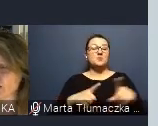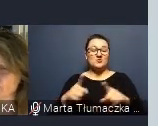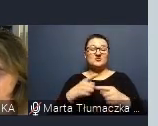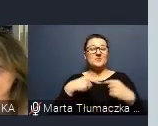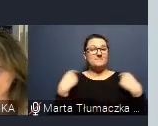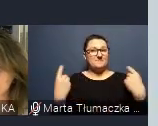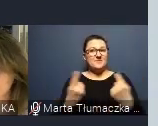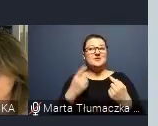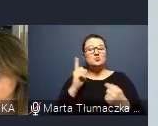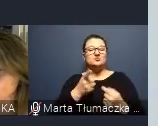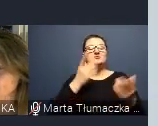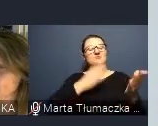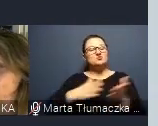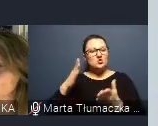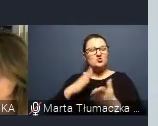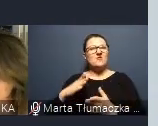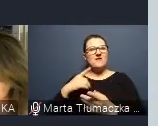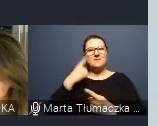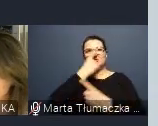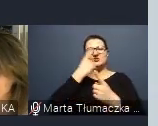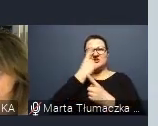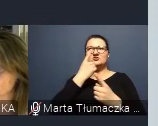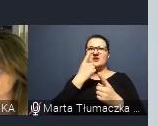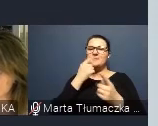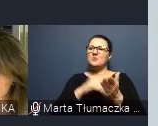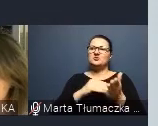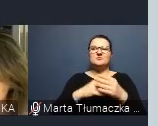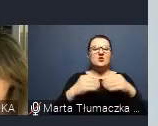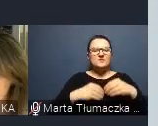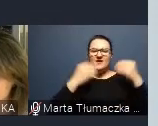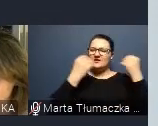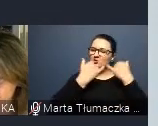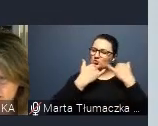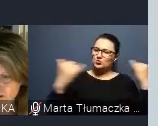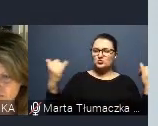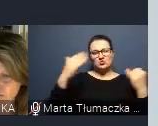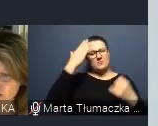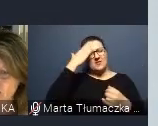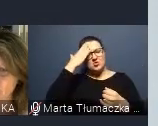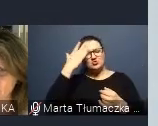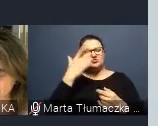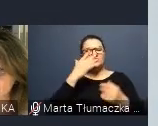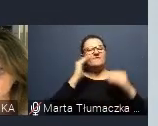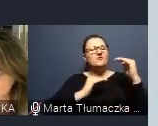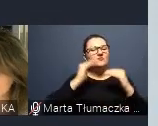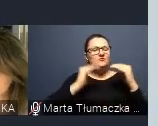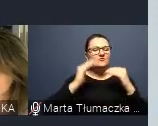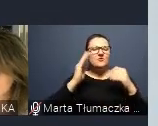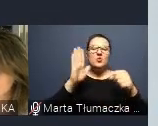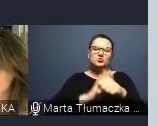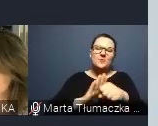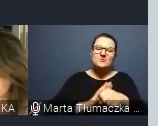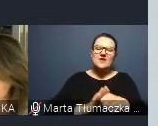na rozwijanie różnorodnych umiejętności, na wyrównywanie sfer deficytowych, że